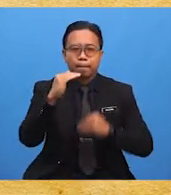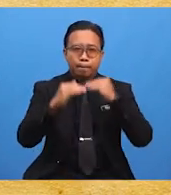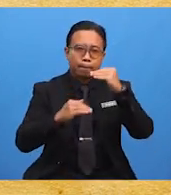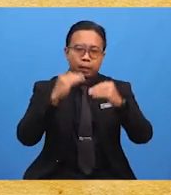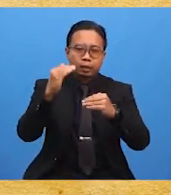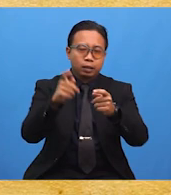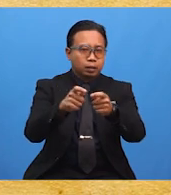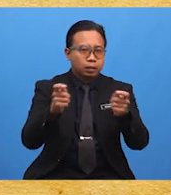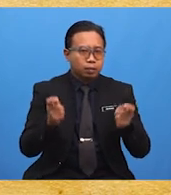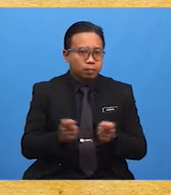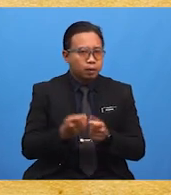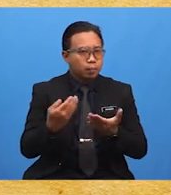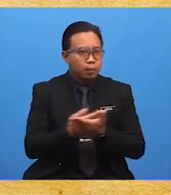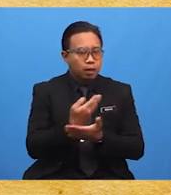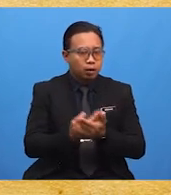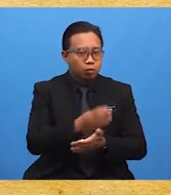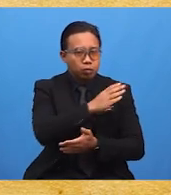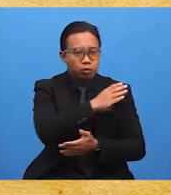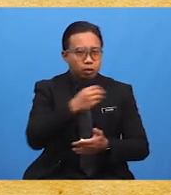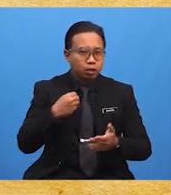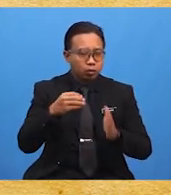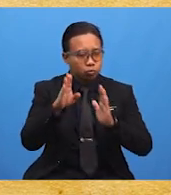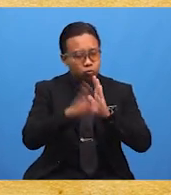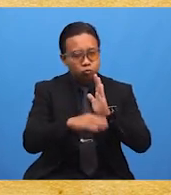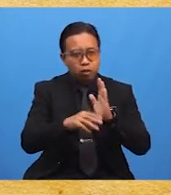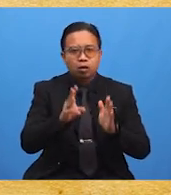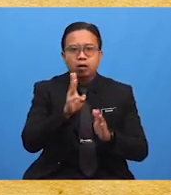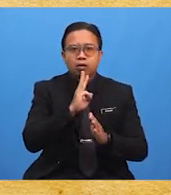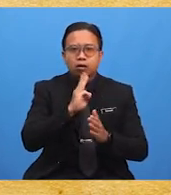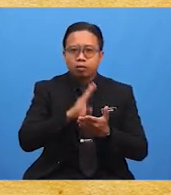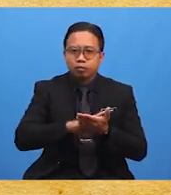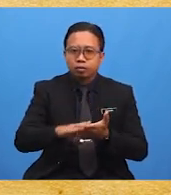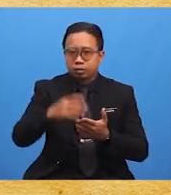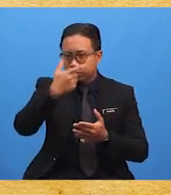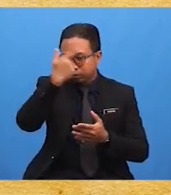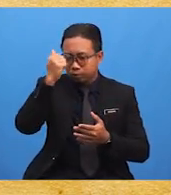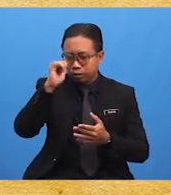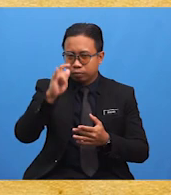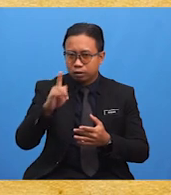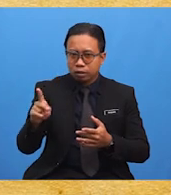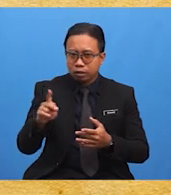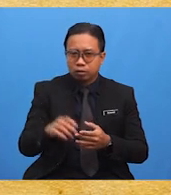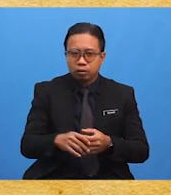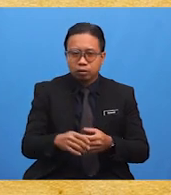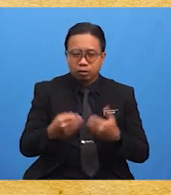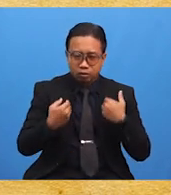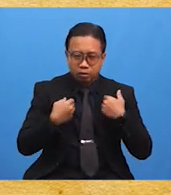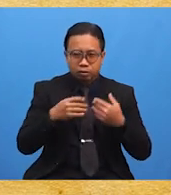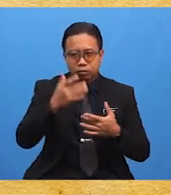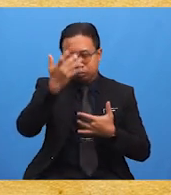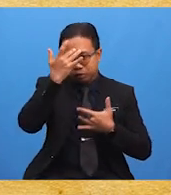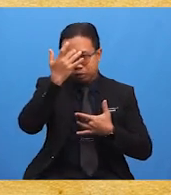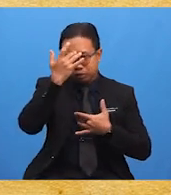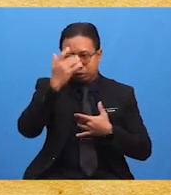pertempatan baharu dan kekurangan air bersih menyebabkan merebaknya penyakit